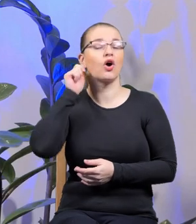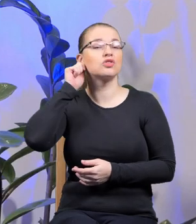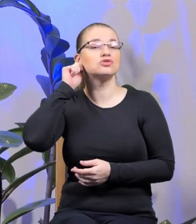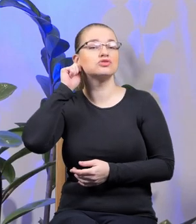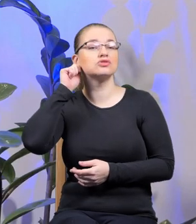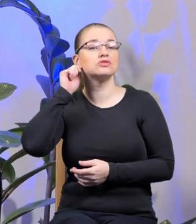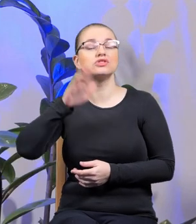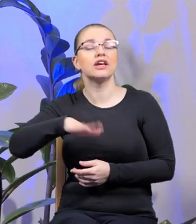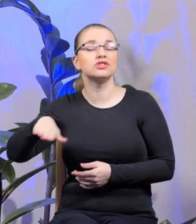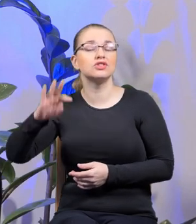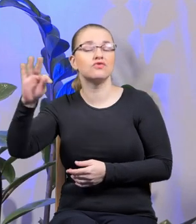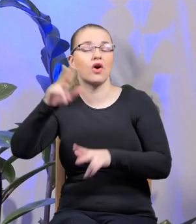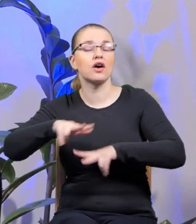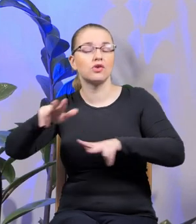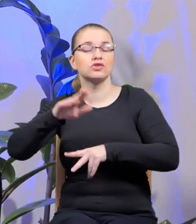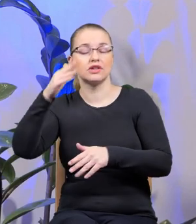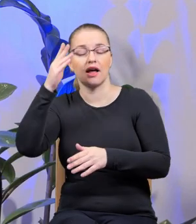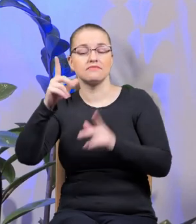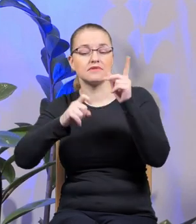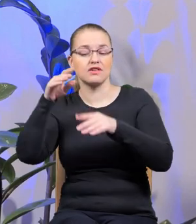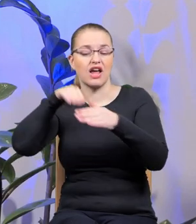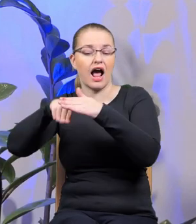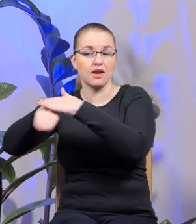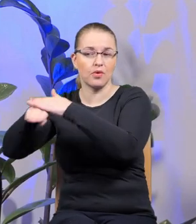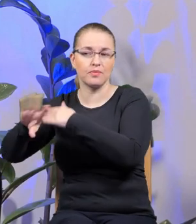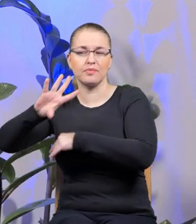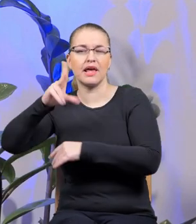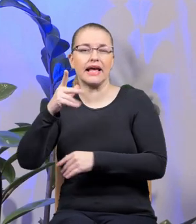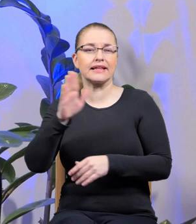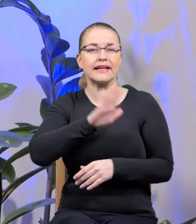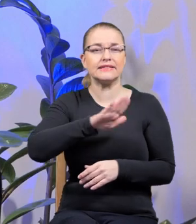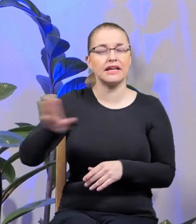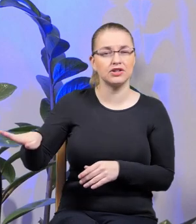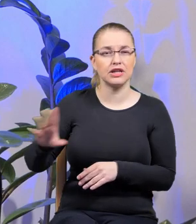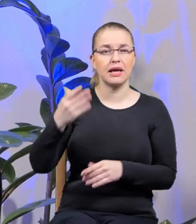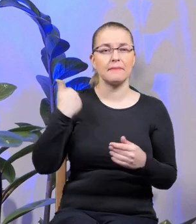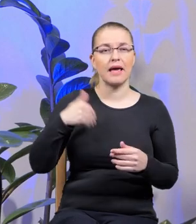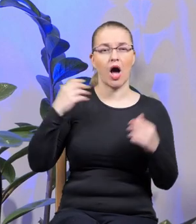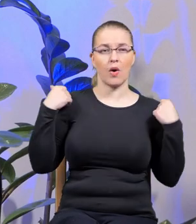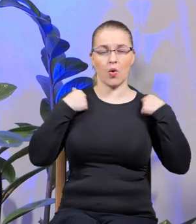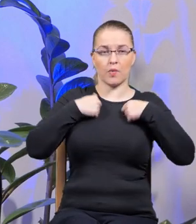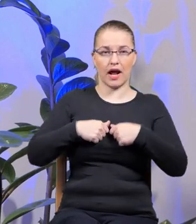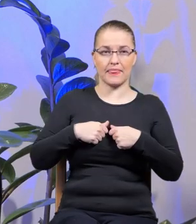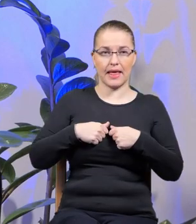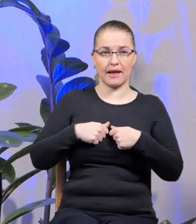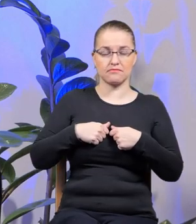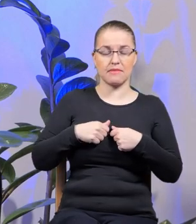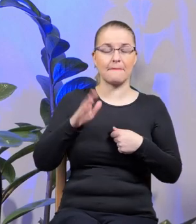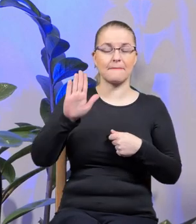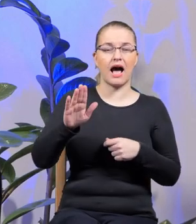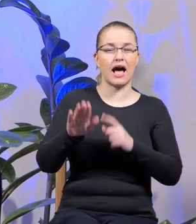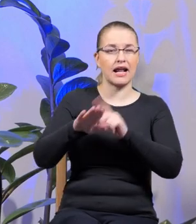rodzinnego Waszego albumu piękne dzieci w białych ubrankach, które trzymają podniesioną